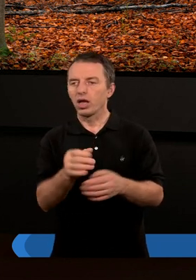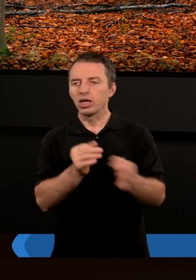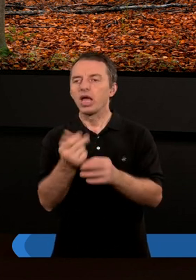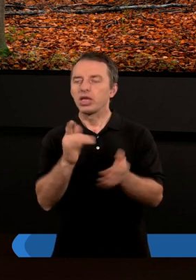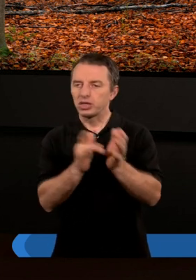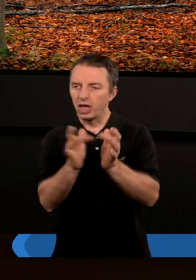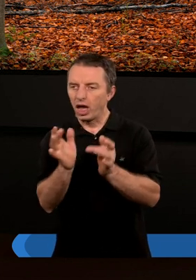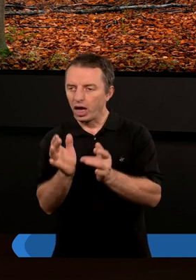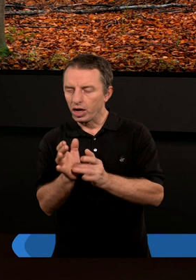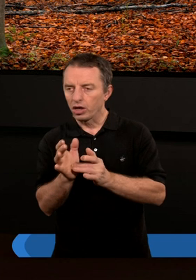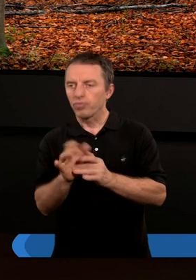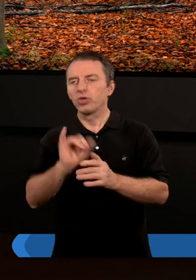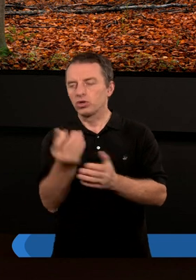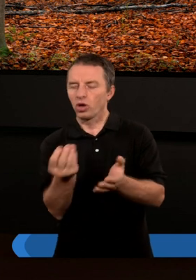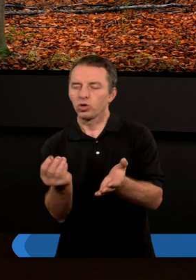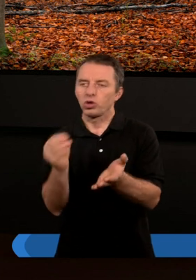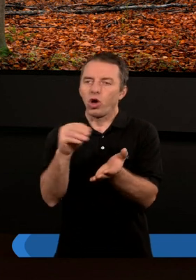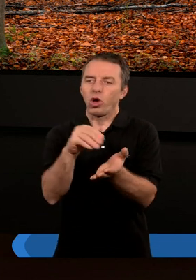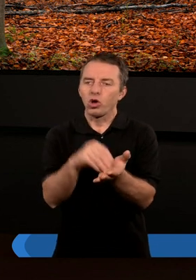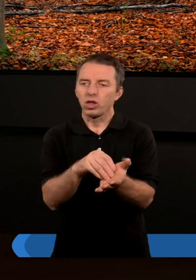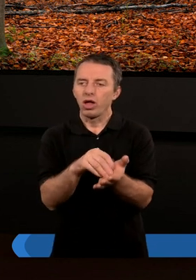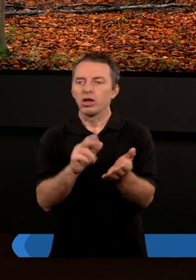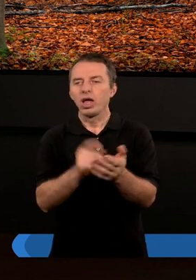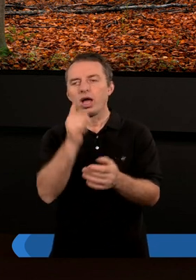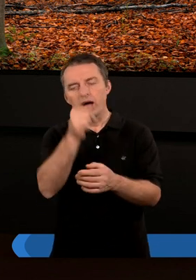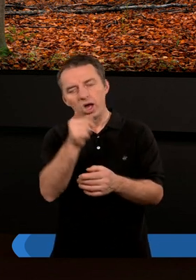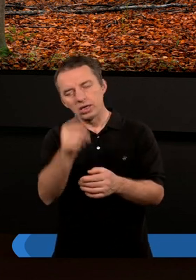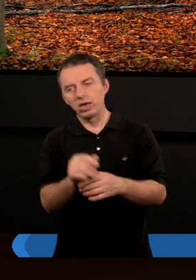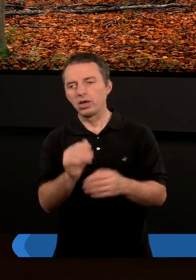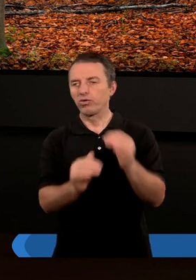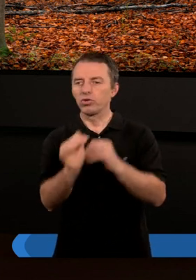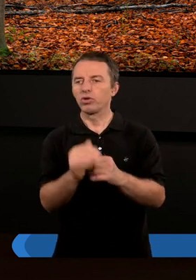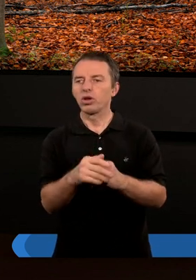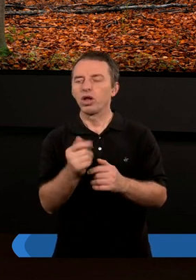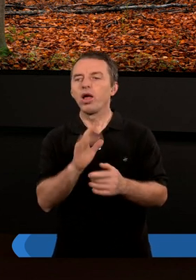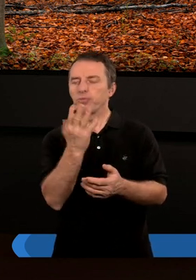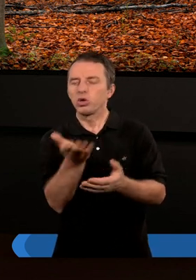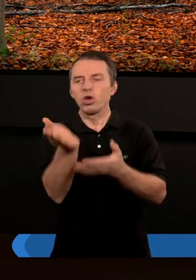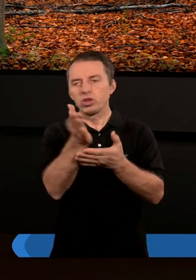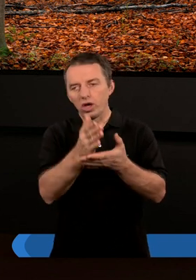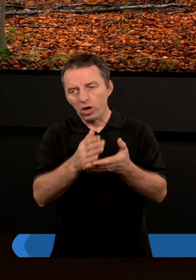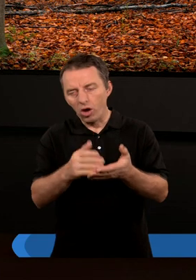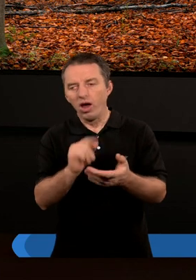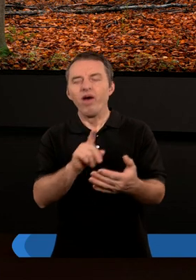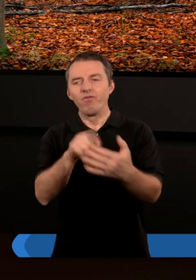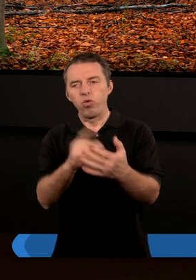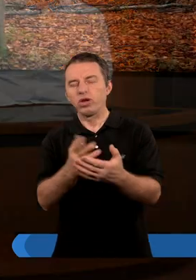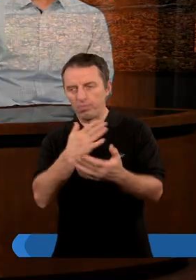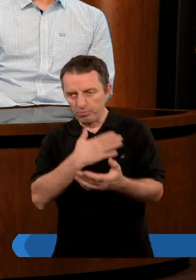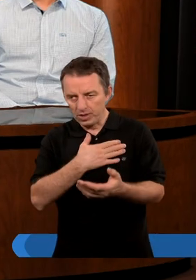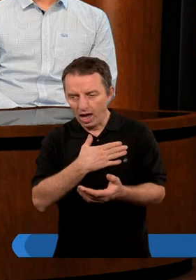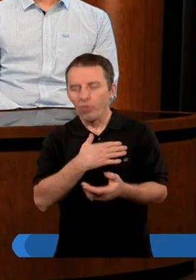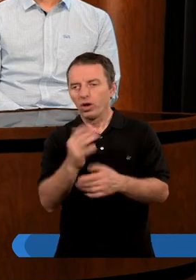Testament, czy Jezus coś dodał w kazaniu na górze? Może tutaj wam podpowiem. Piąty rozdział. No właśnie